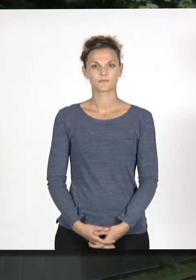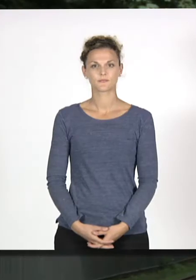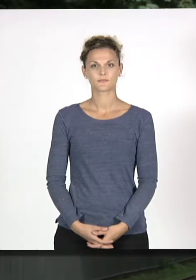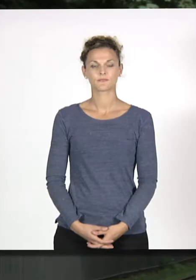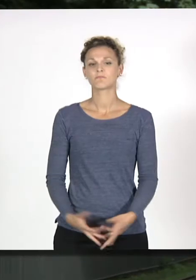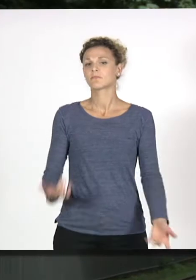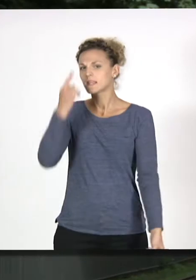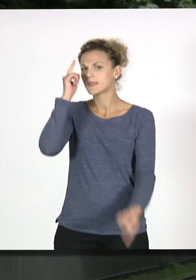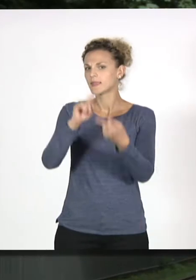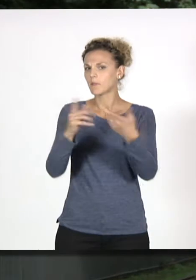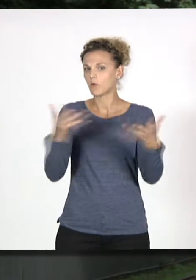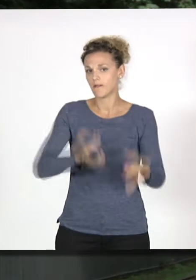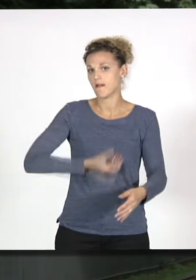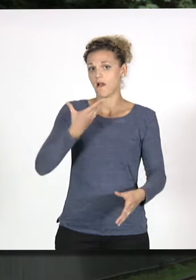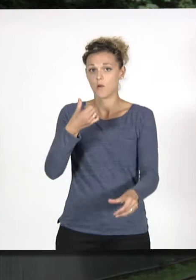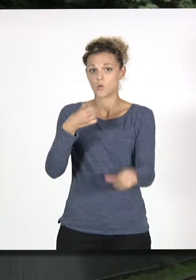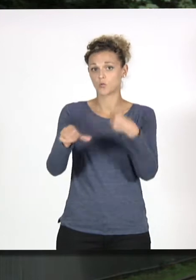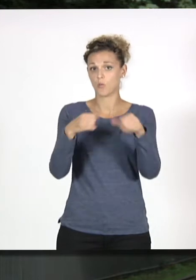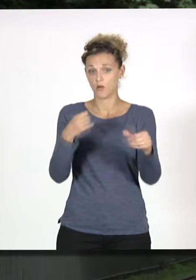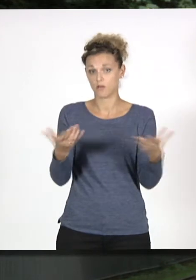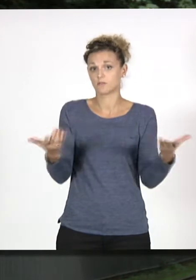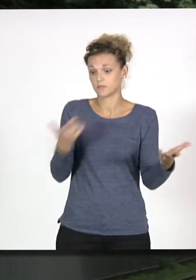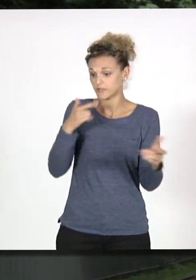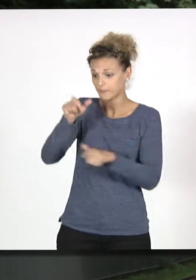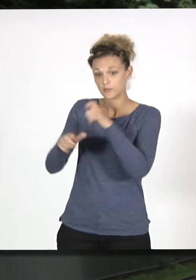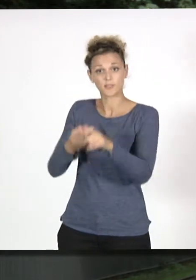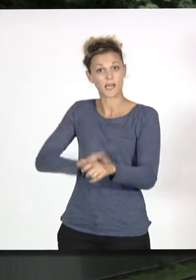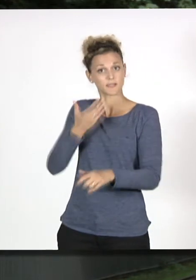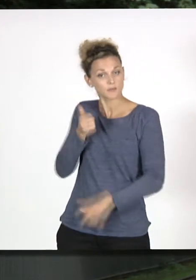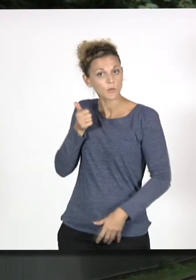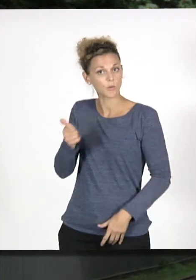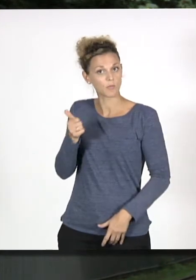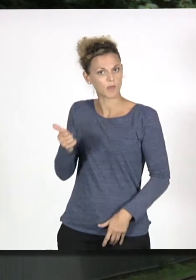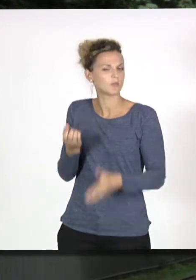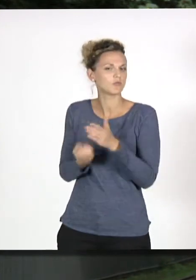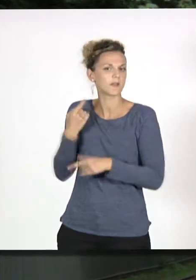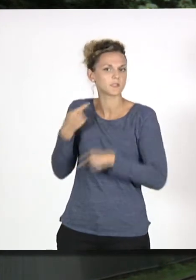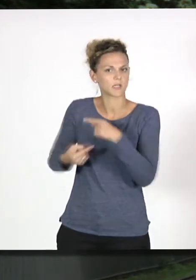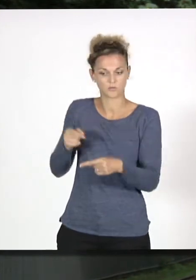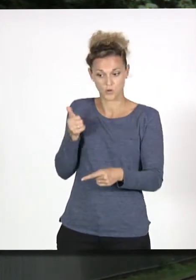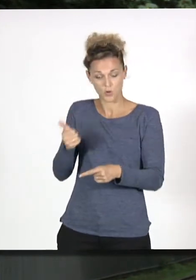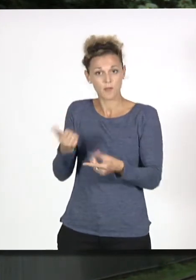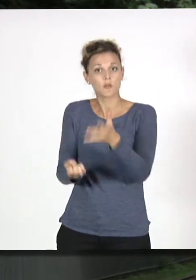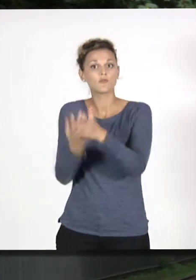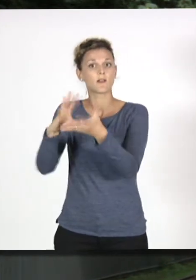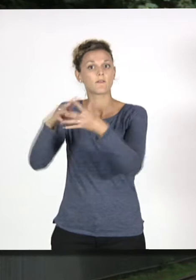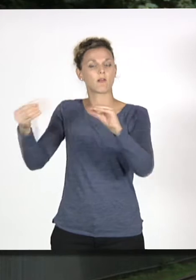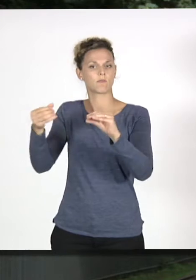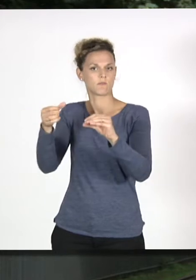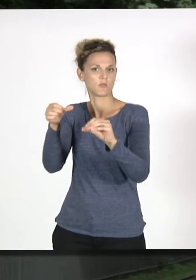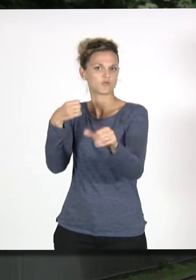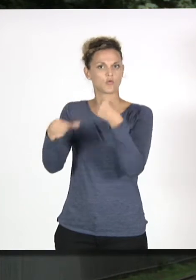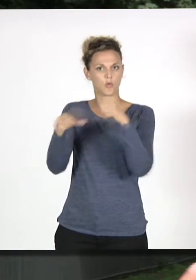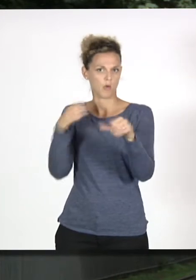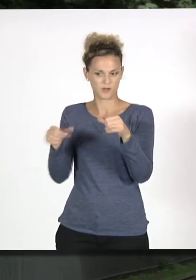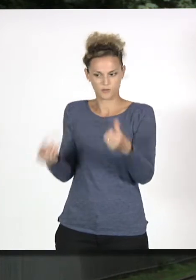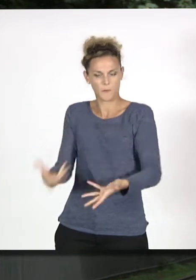On est parti de l'art contemporain et c'est l'art contemporain dans le rapport avec des artistes qui ont eux-mêmes, d'une nouvelle génération, intégré les formes contemporaines. Alors ils viennent de